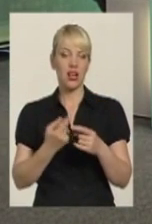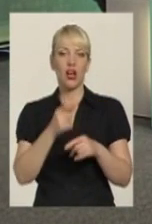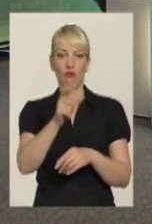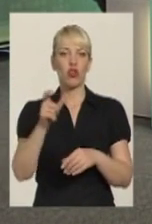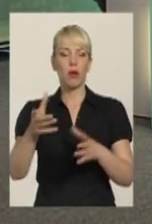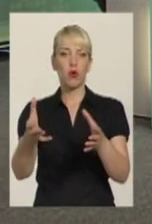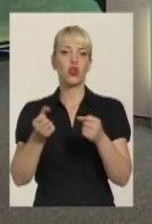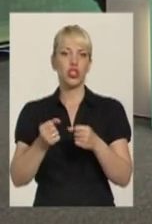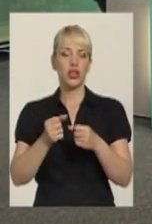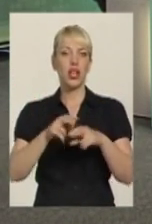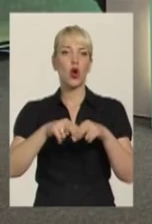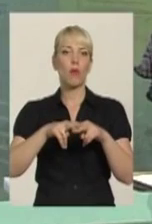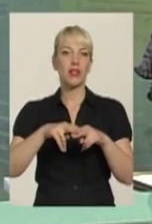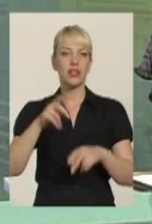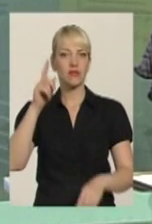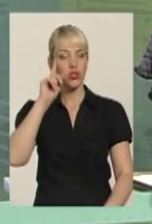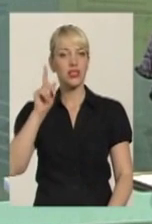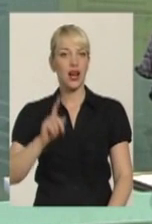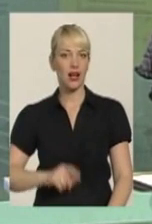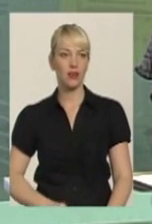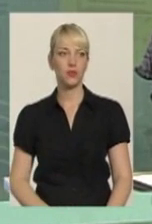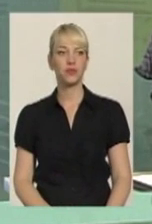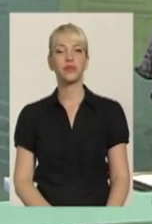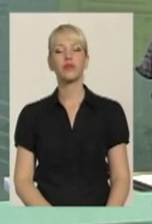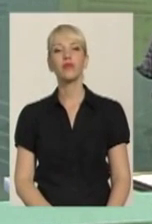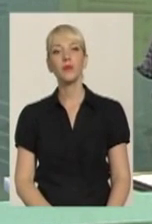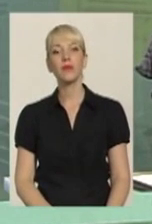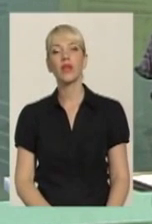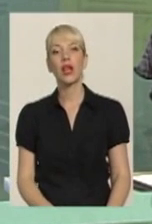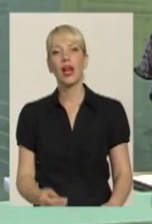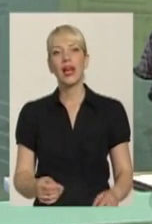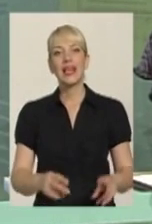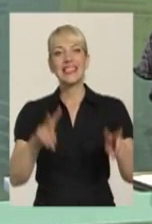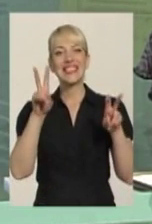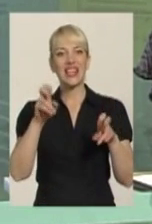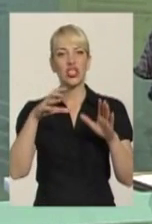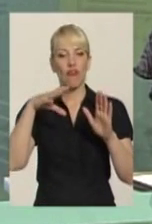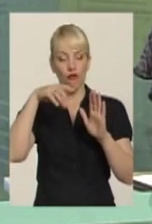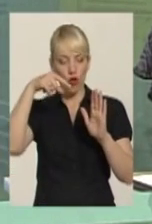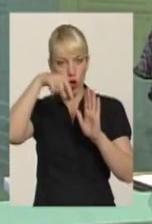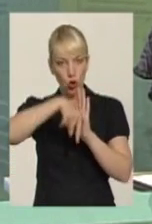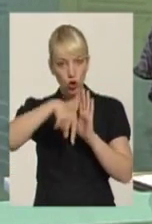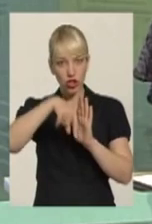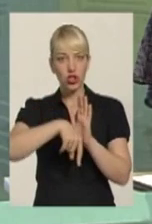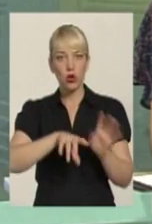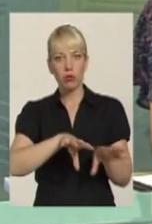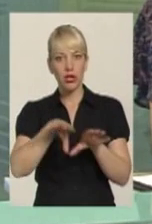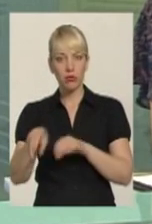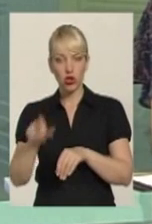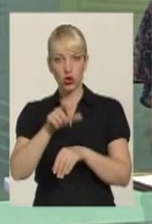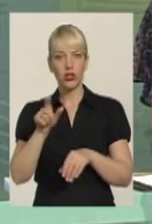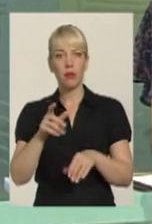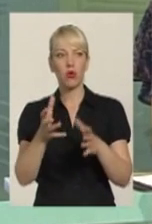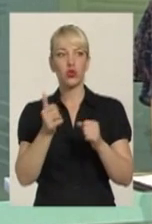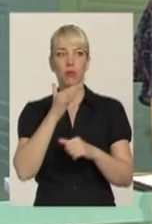в Ізраїль. Ігор Олександрович, власне, статус внутрішньо переміщених осіб потримало чимало людей, які приїхали